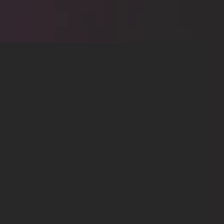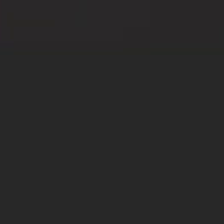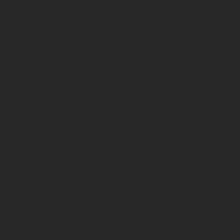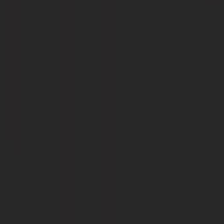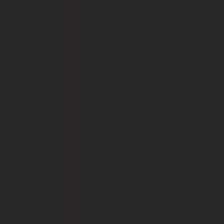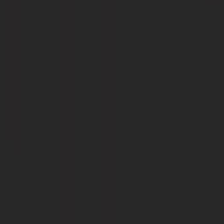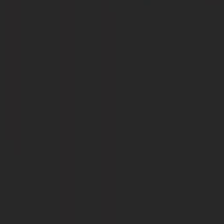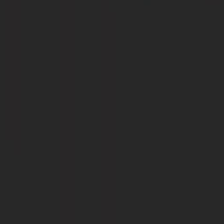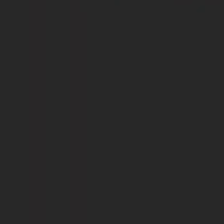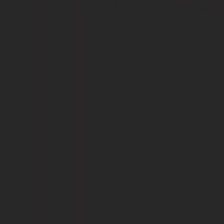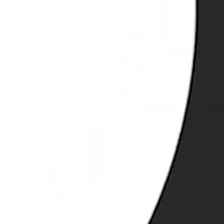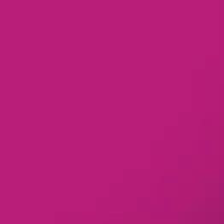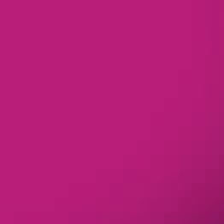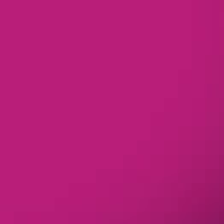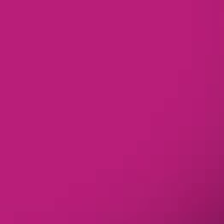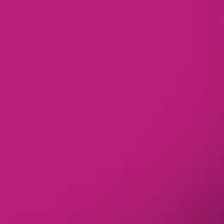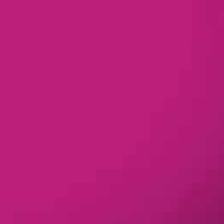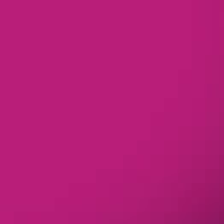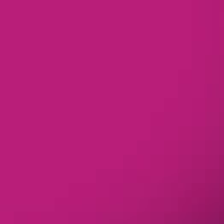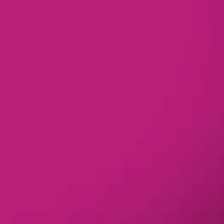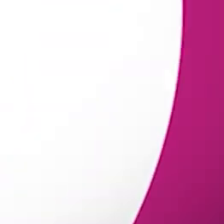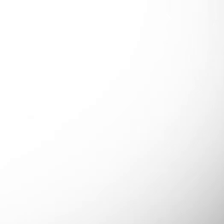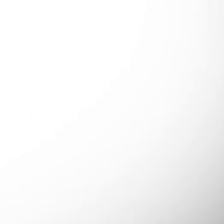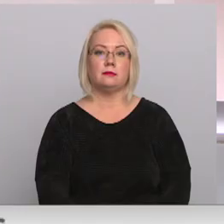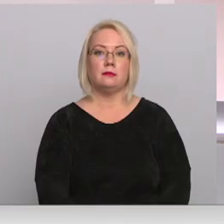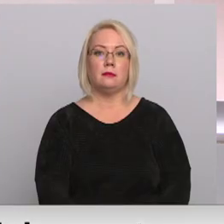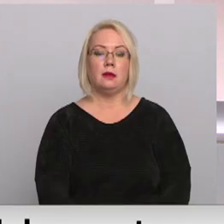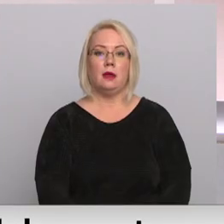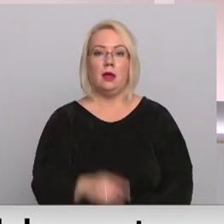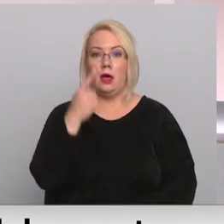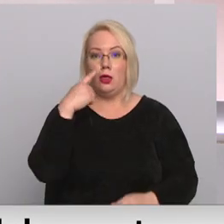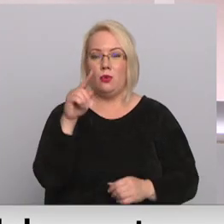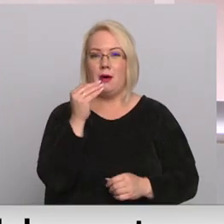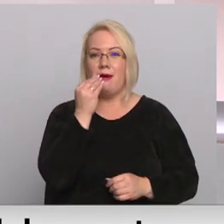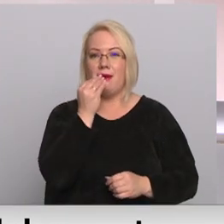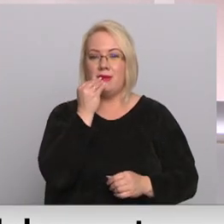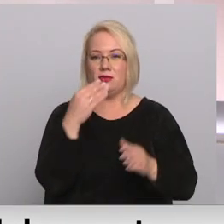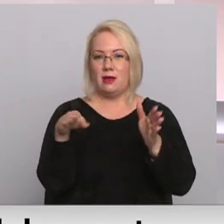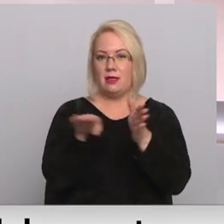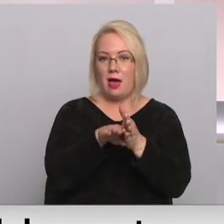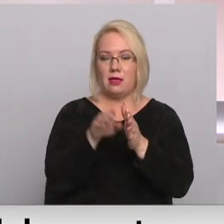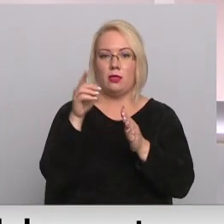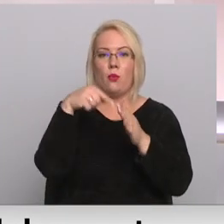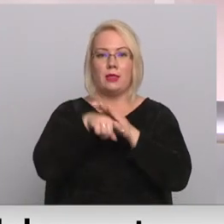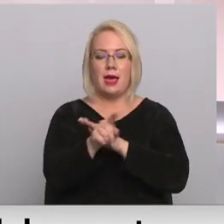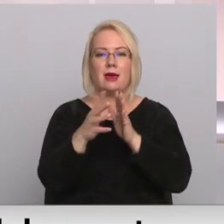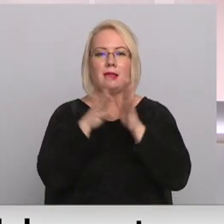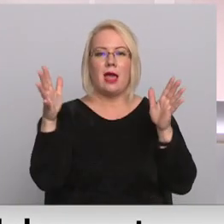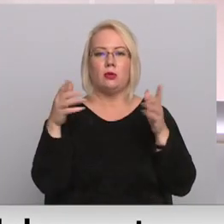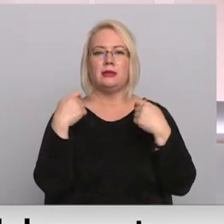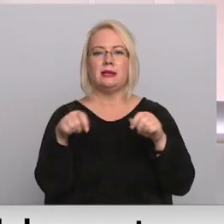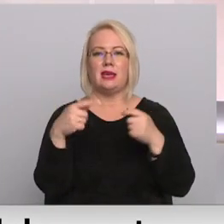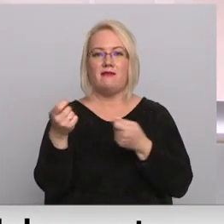Re, visi ēters ir te! Kopš ēdināšana klātienē un ieie lielajos tirsniecības